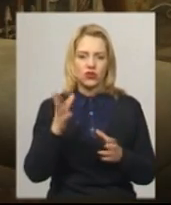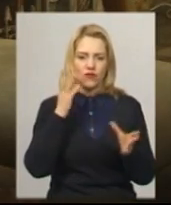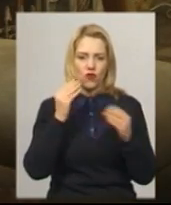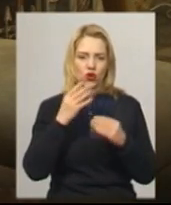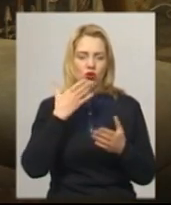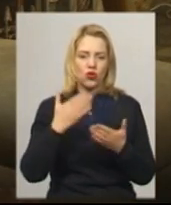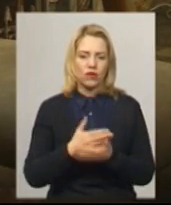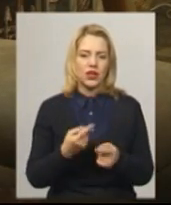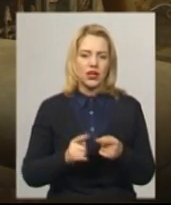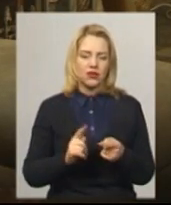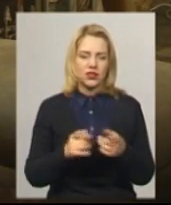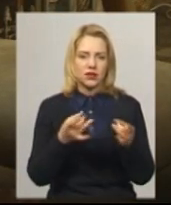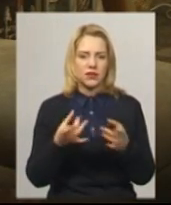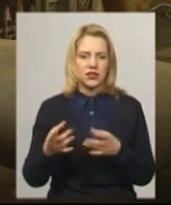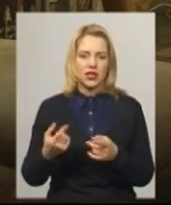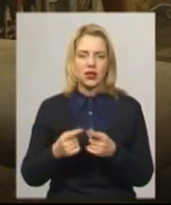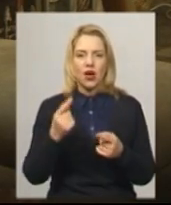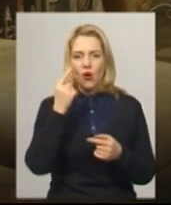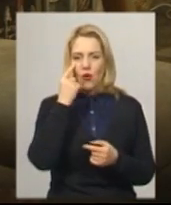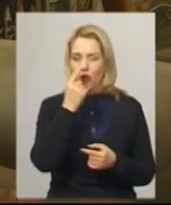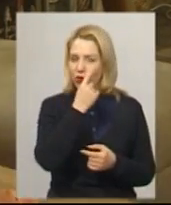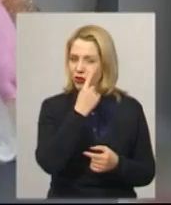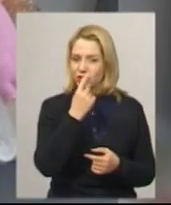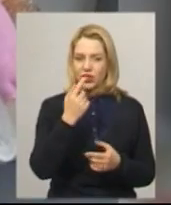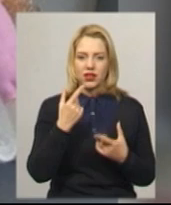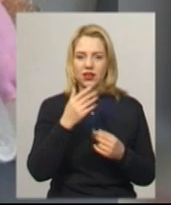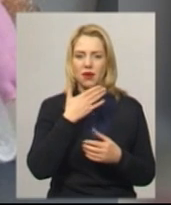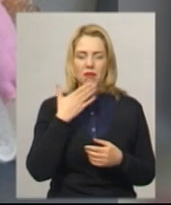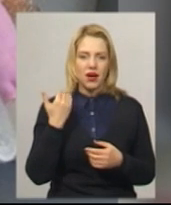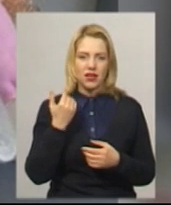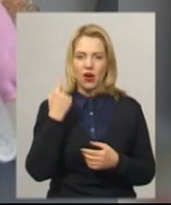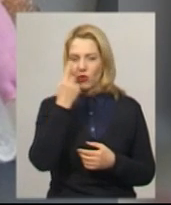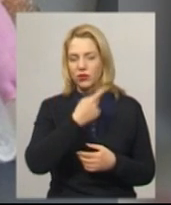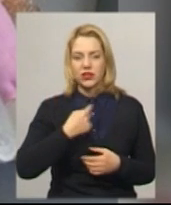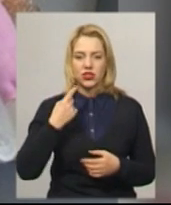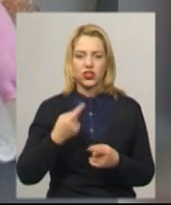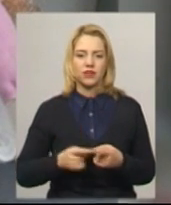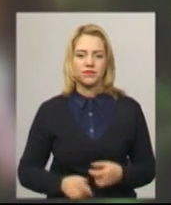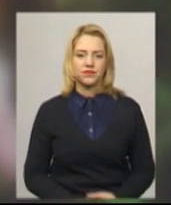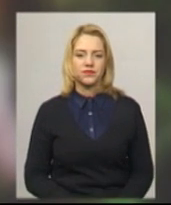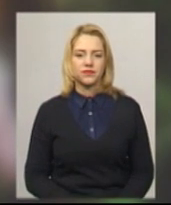Оці примітивні, які йдуть очі, крапинки, де нема обличчя. До речі, тильду не робила.